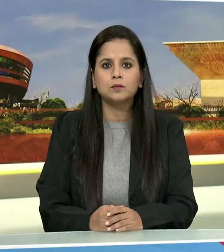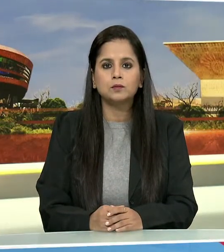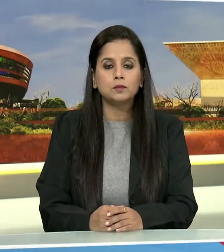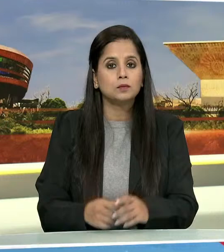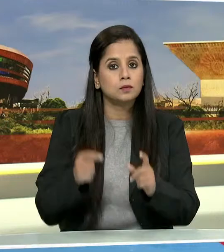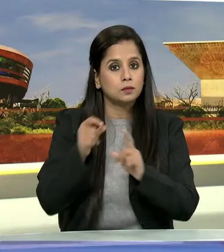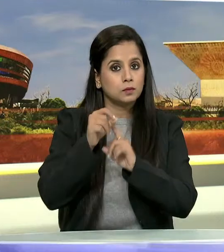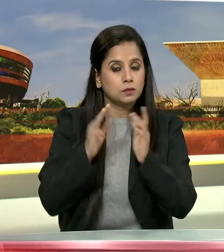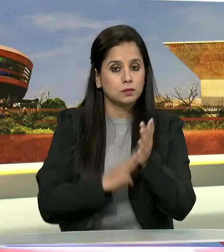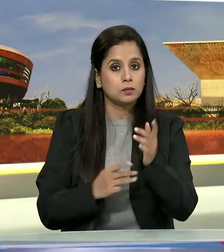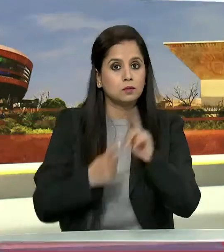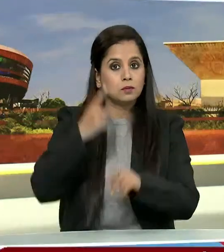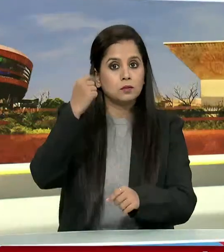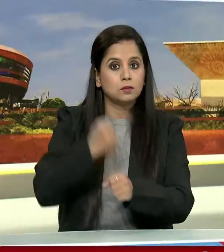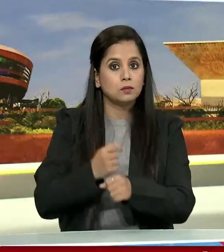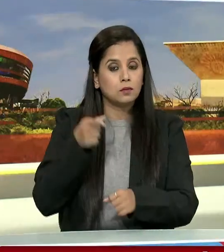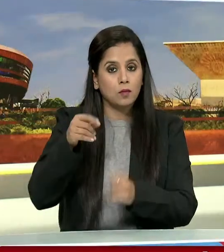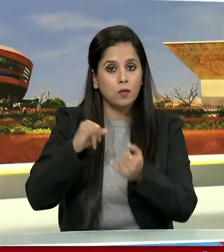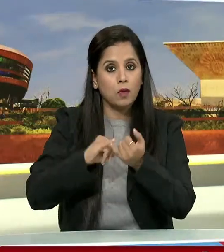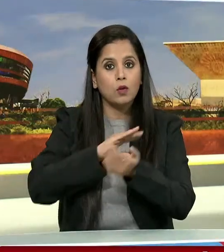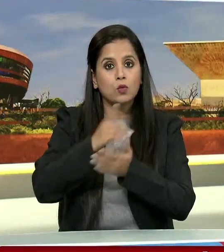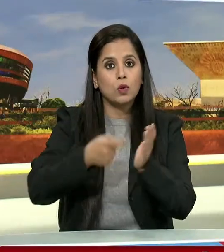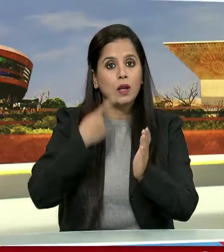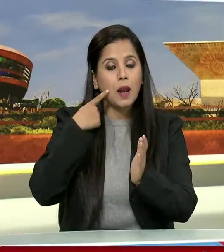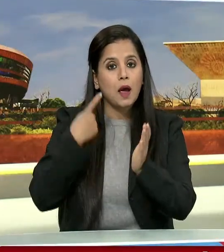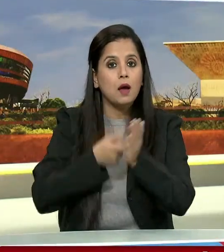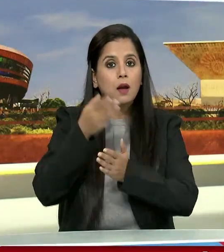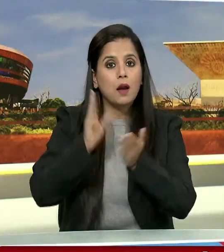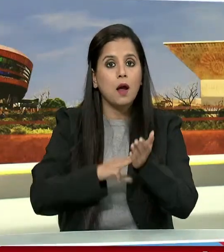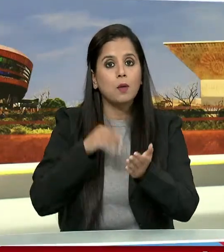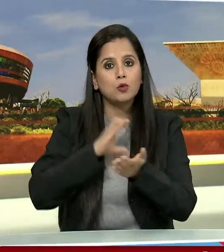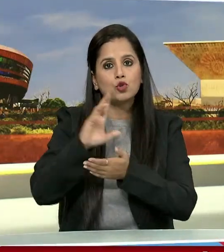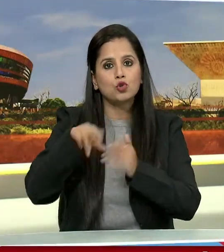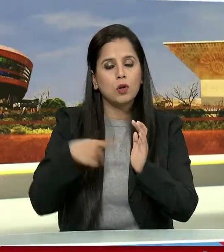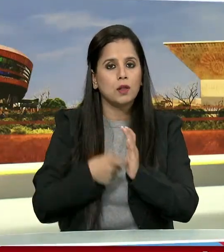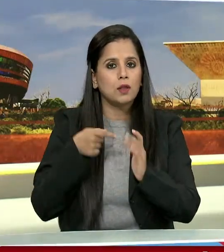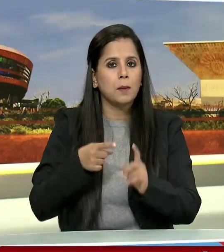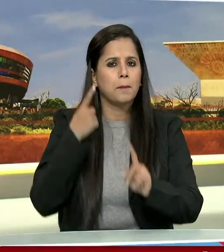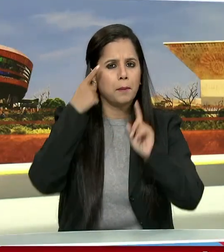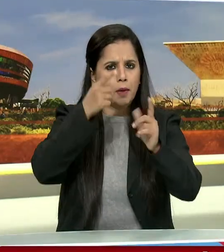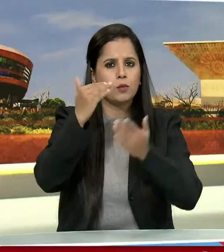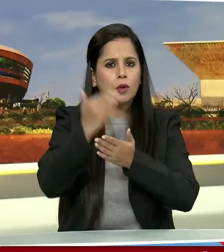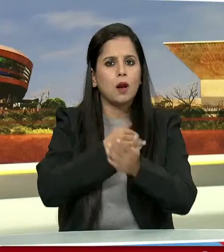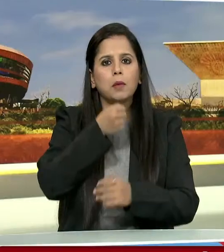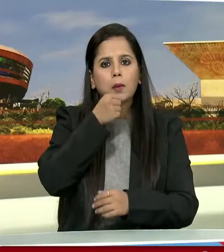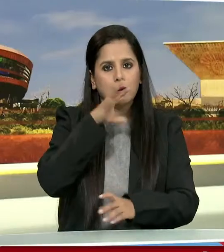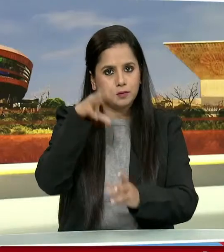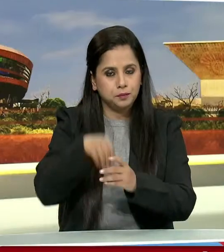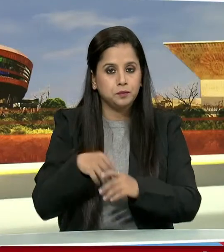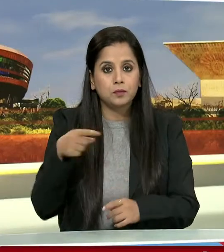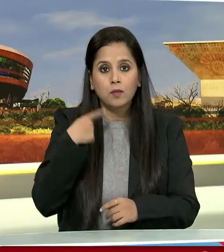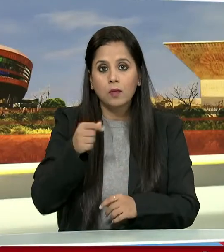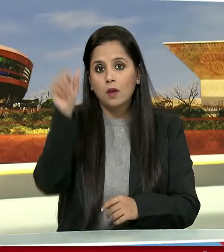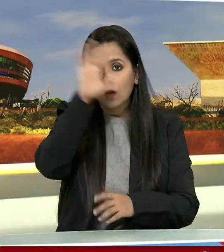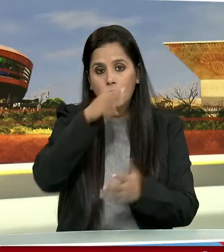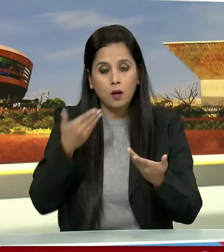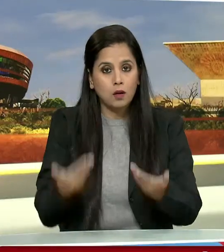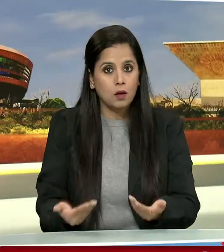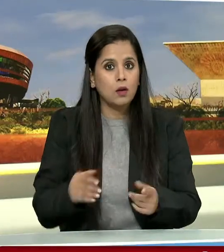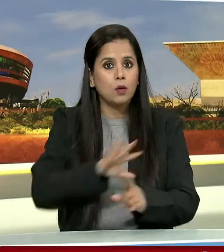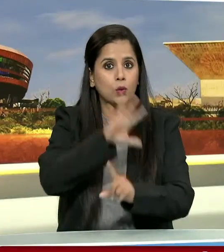प्रधान मंत्री ने त्यलंगाना में श्री रामचंद्र मिशन के कारिक्रम को किया संबोधित कहा भारत